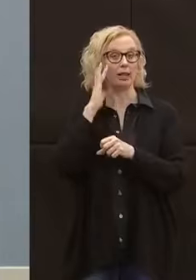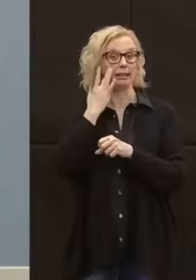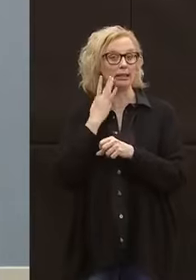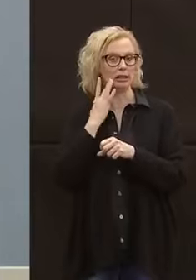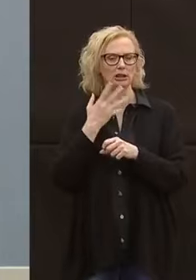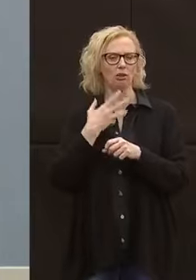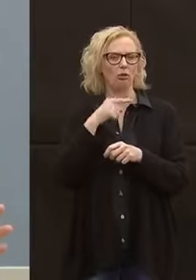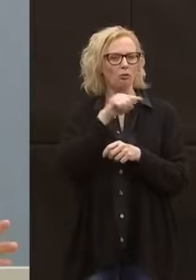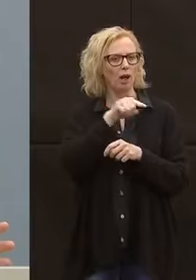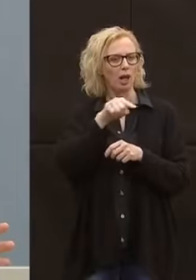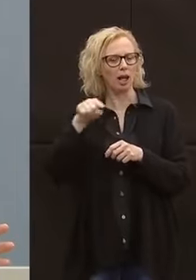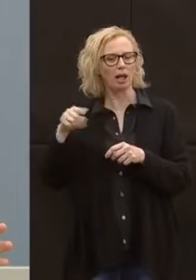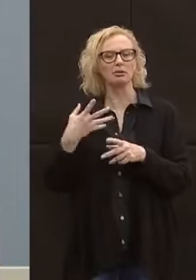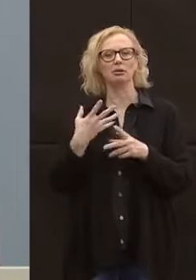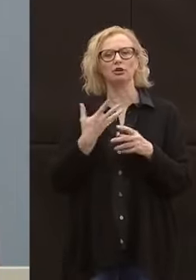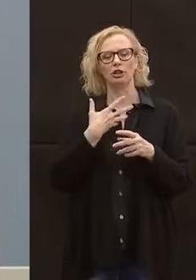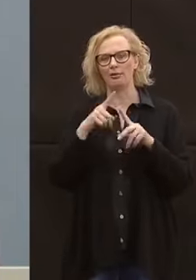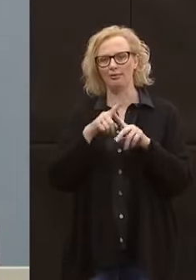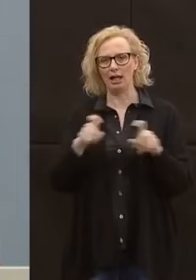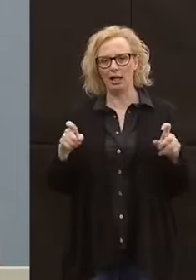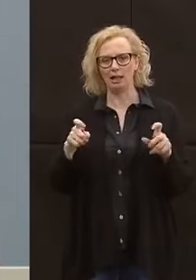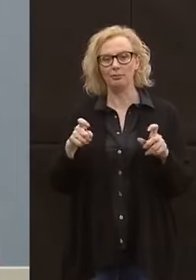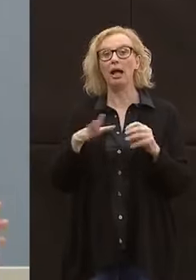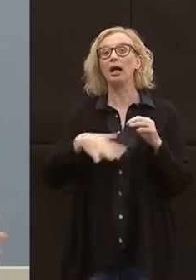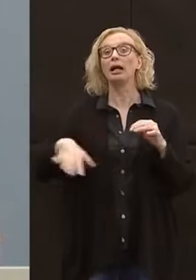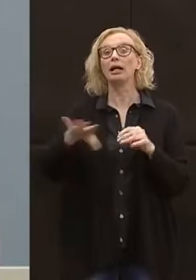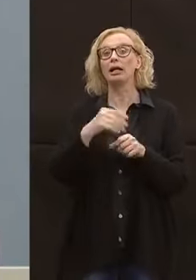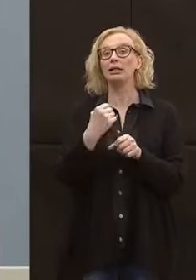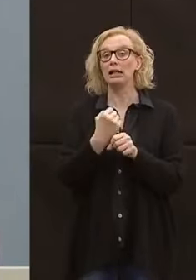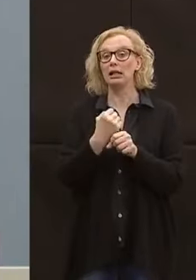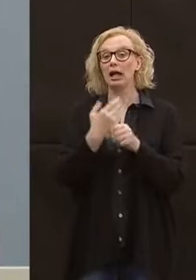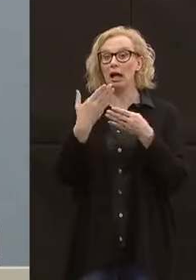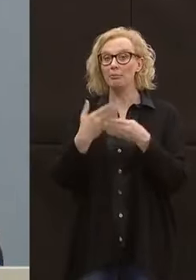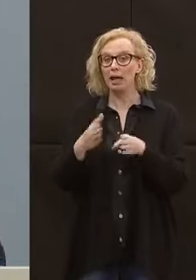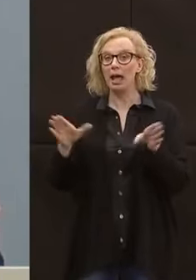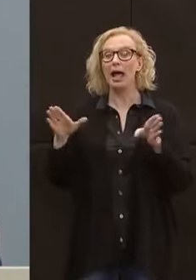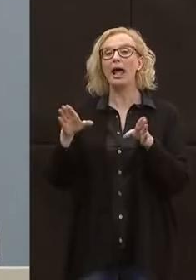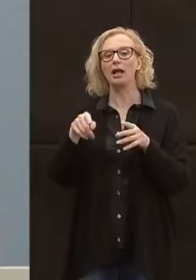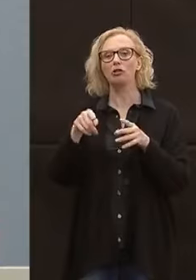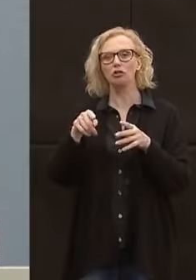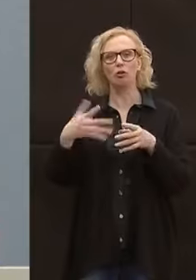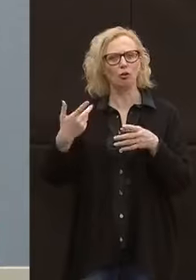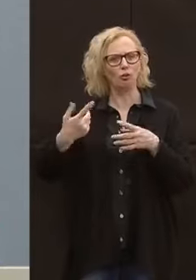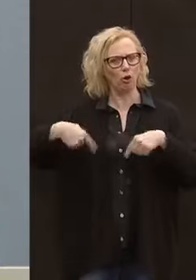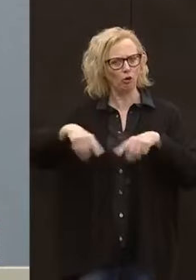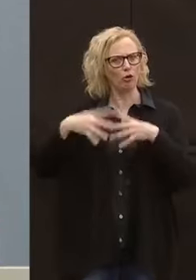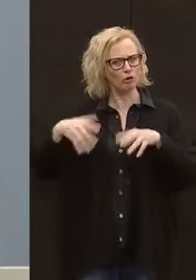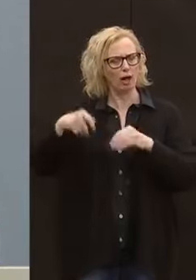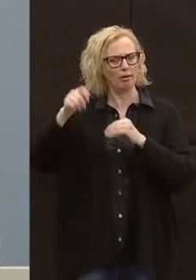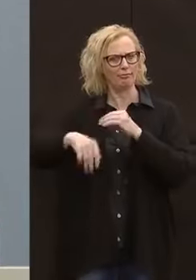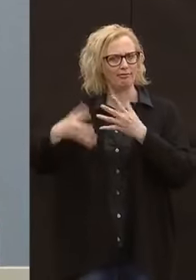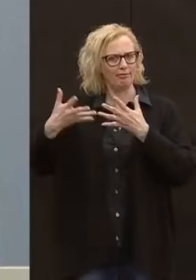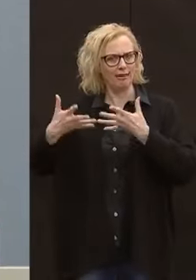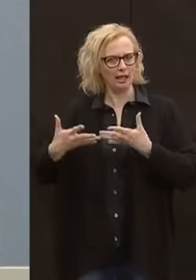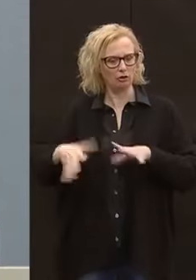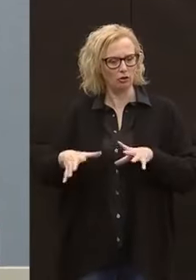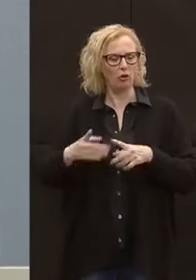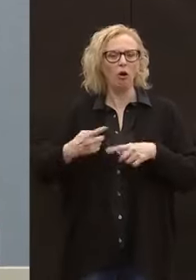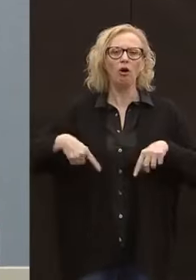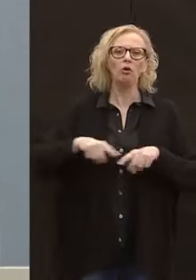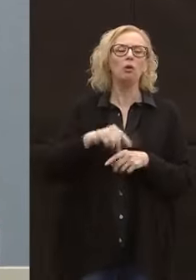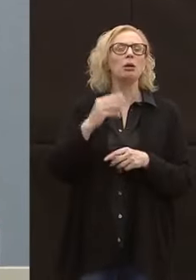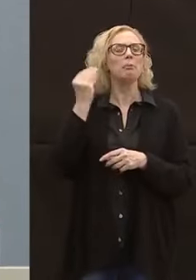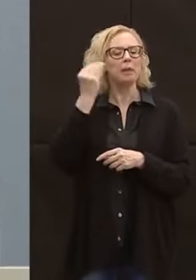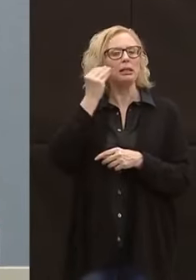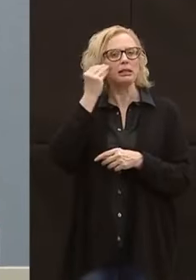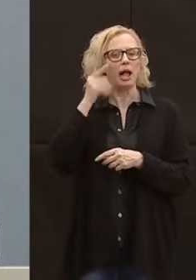sui cantieri all'aperto perché siamo già partiti, non siamo in tanti in Italia ad aver dato questa possibilità, quindi crediamo di aver fatto